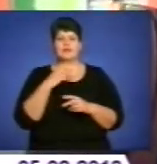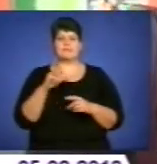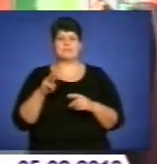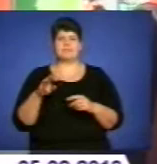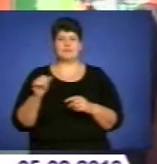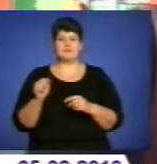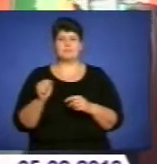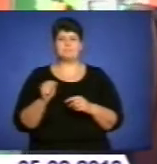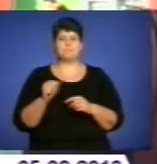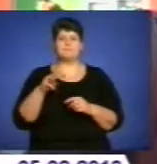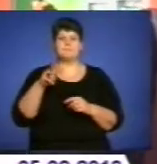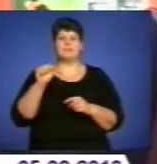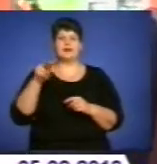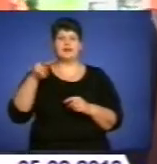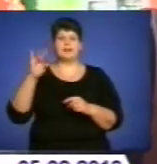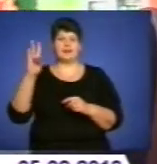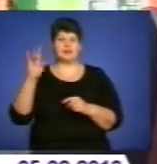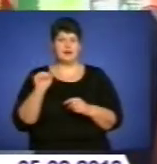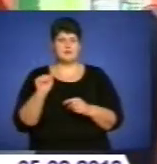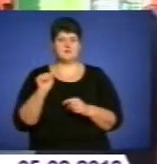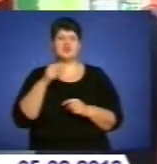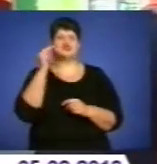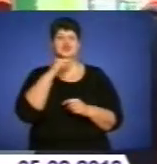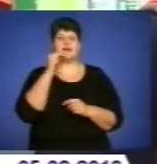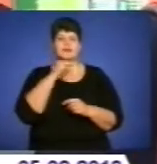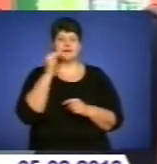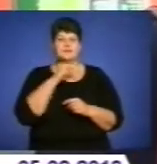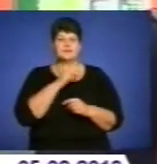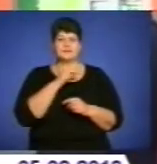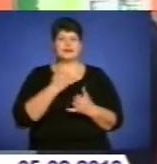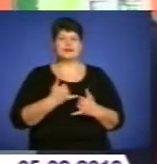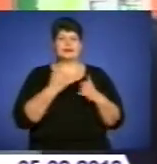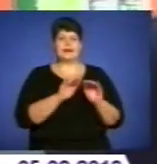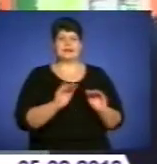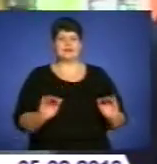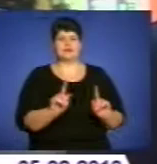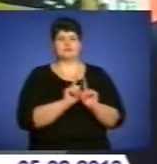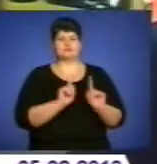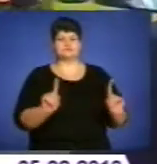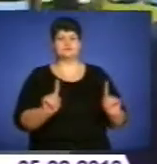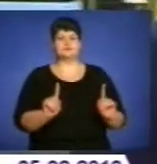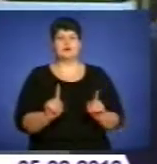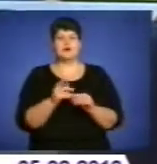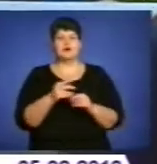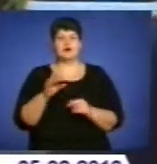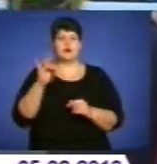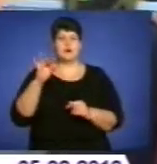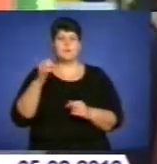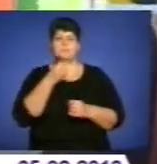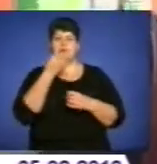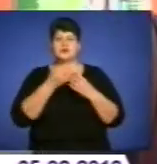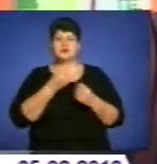Малина, такі чаї для діток особливо, ромашка, липа.